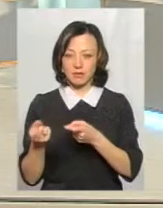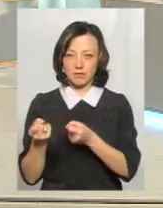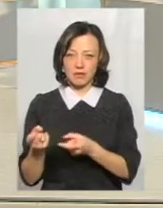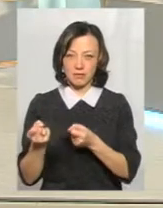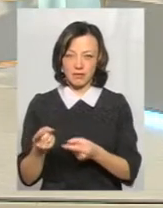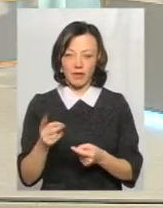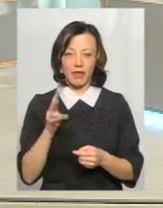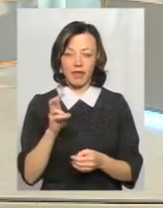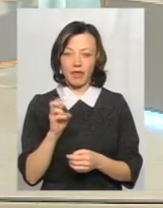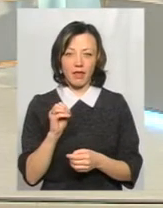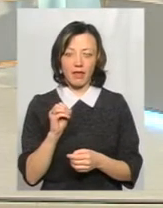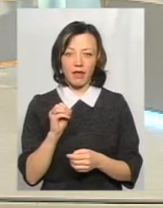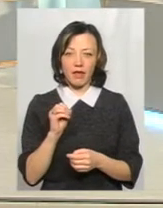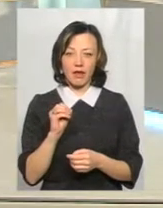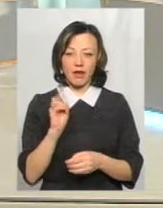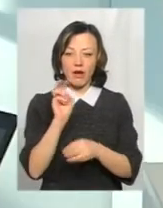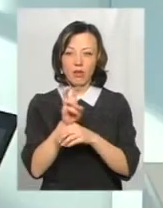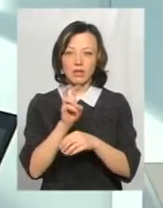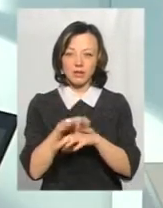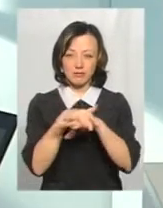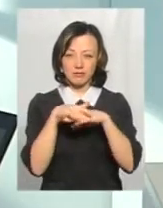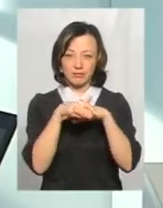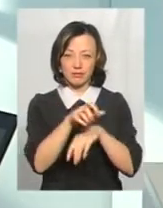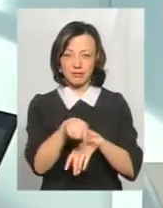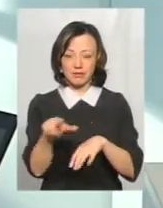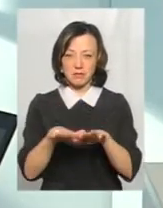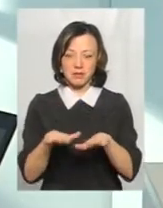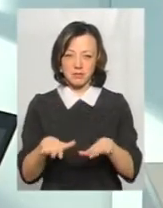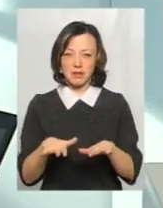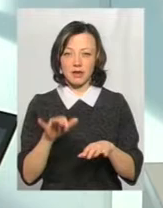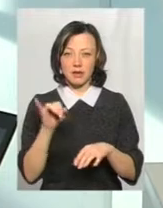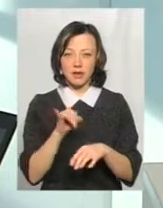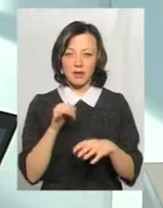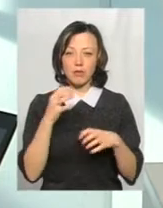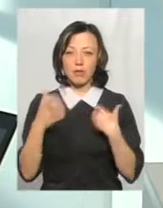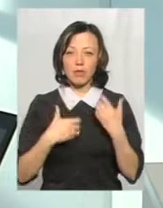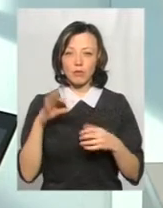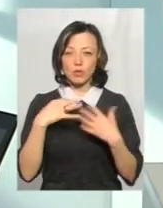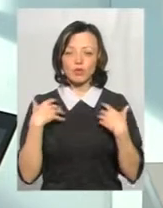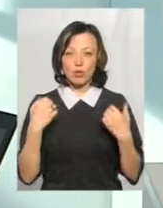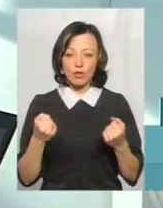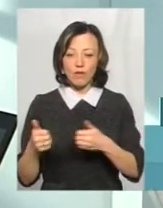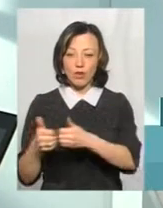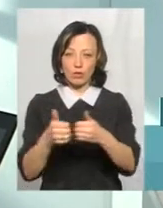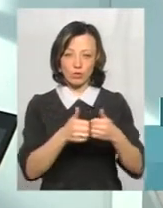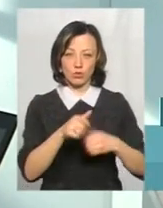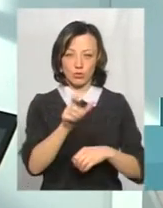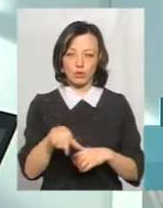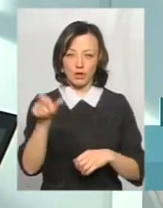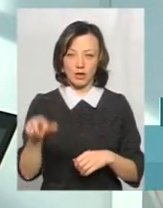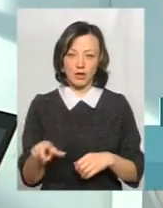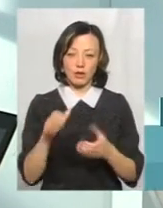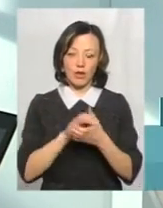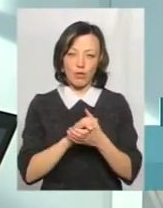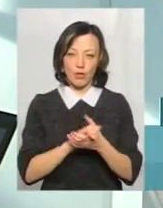Не ходити в місця скупчень інших людей. І подбати про здоров'я оточуючих. Оточуючих